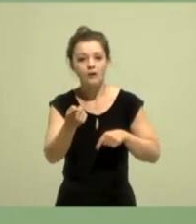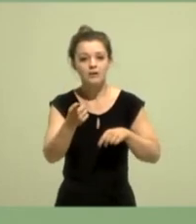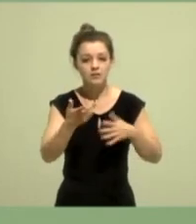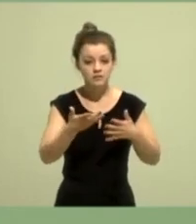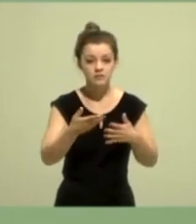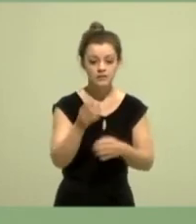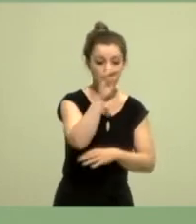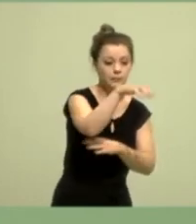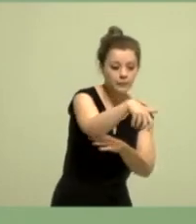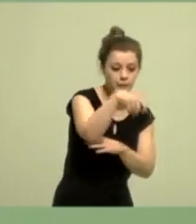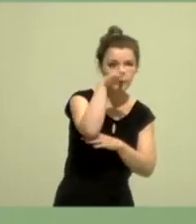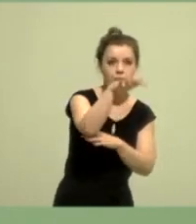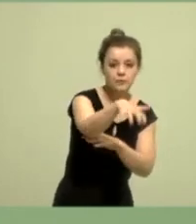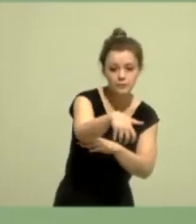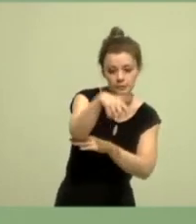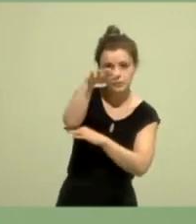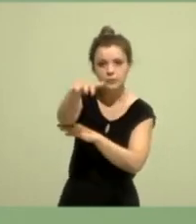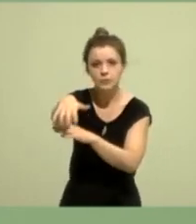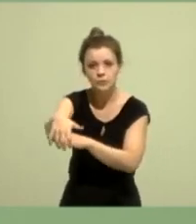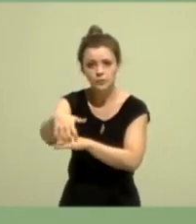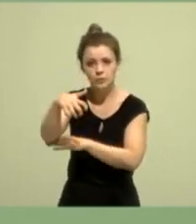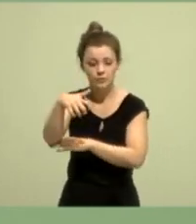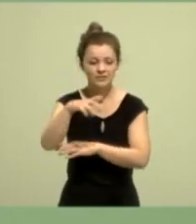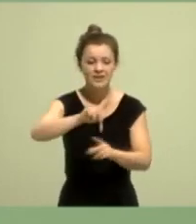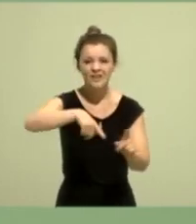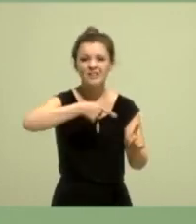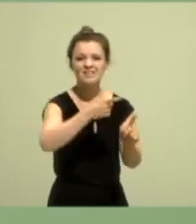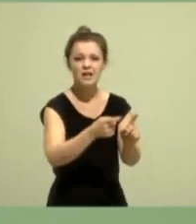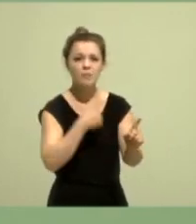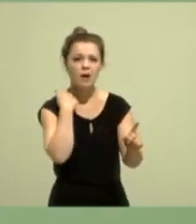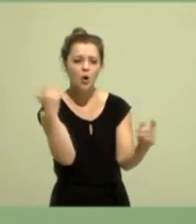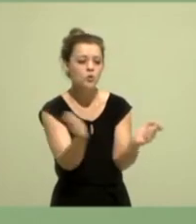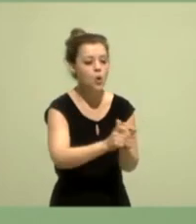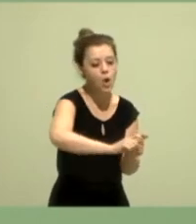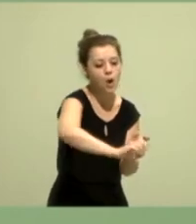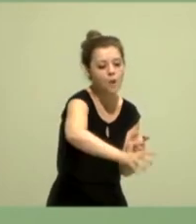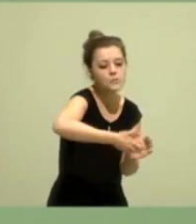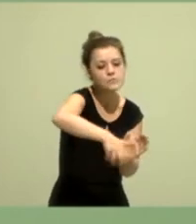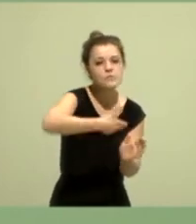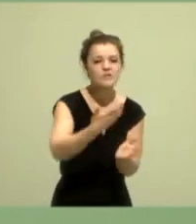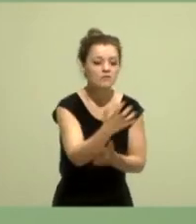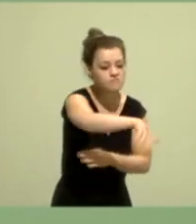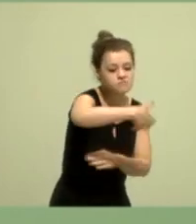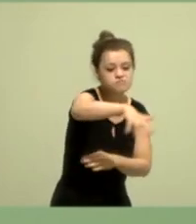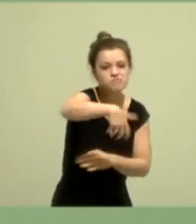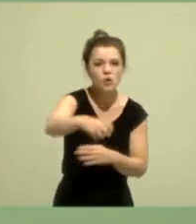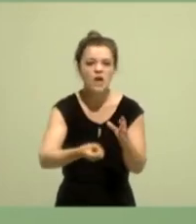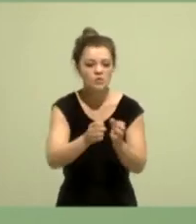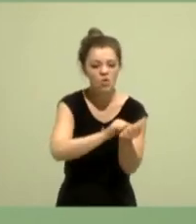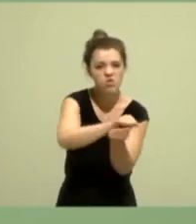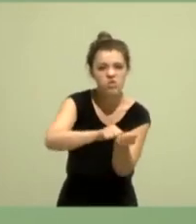Erde und zerstören beim Fördern von Braunkohle nicht nur ganze Ökosysteme, sondern auch Orte.